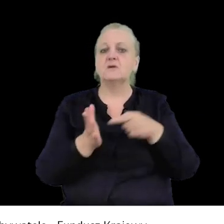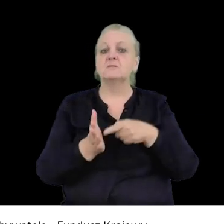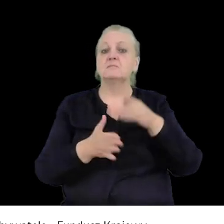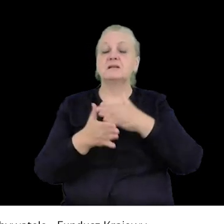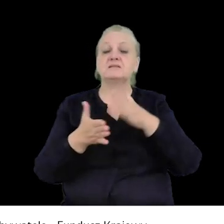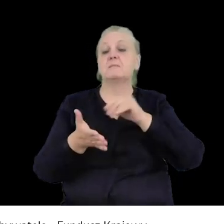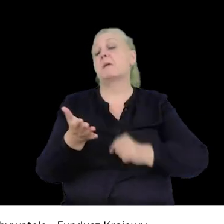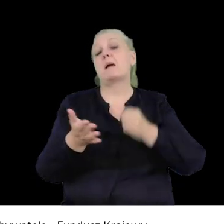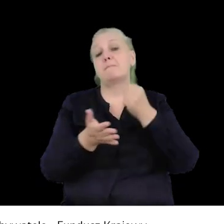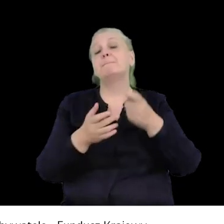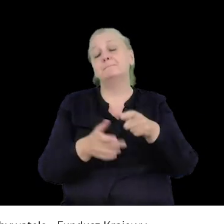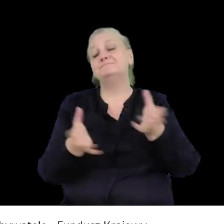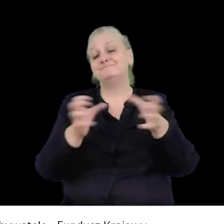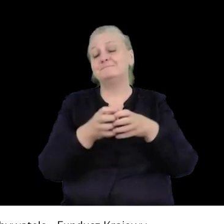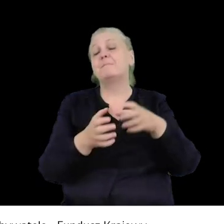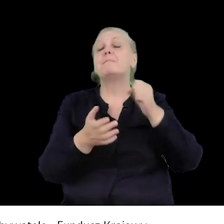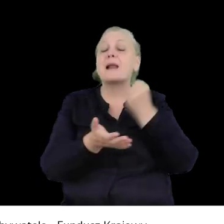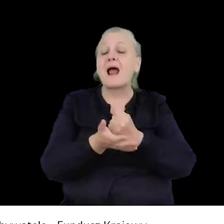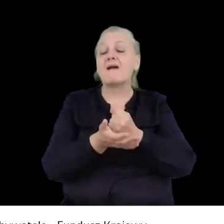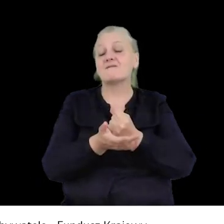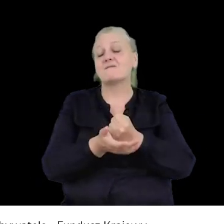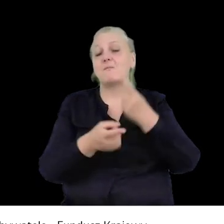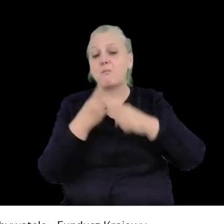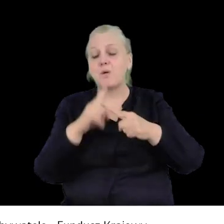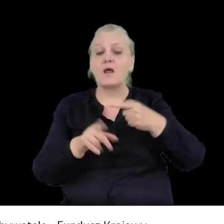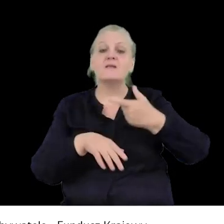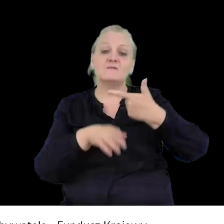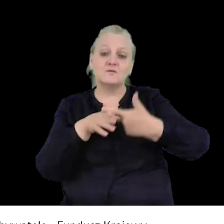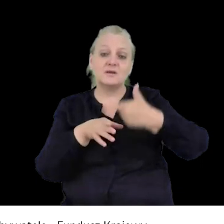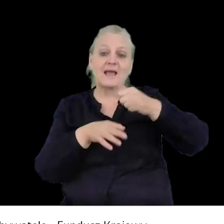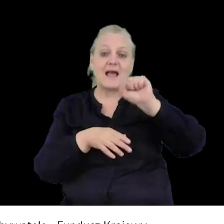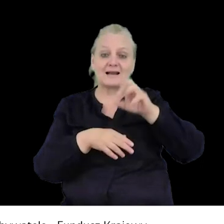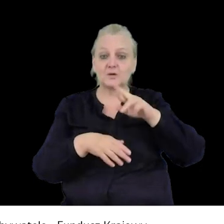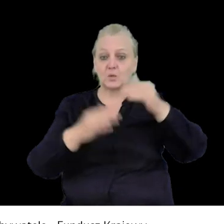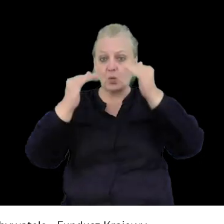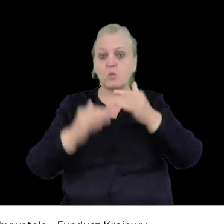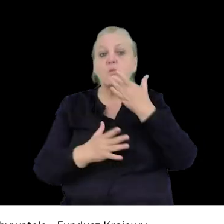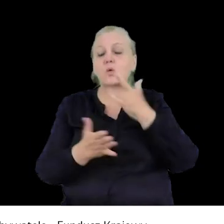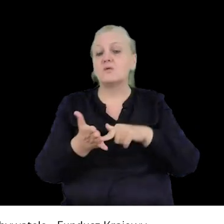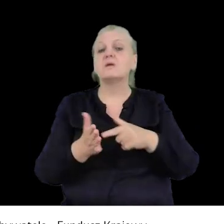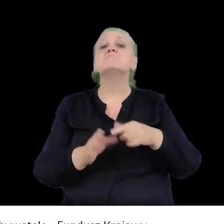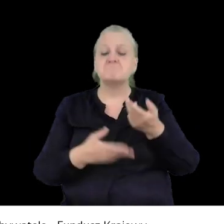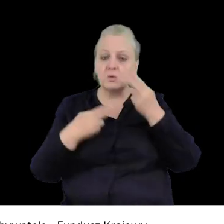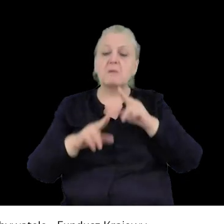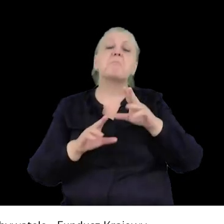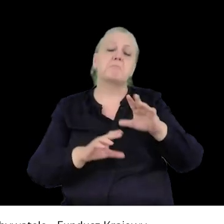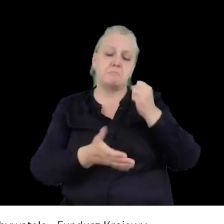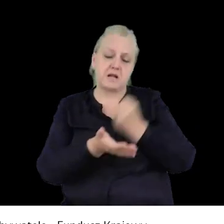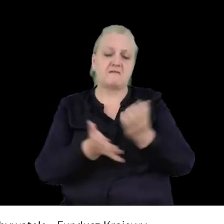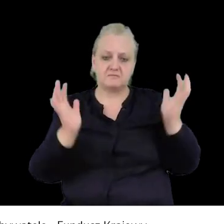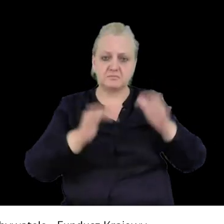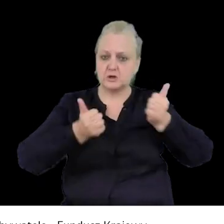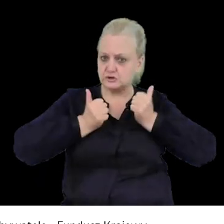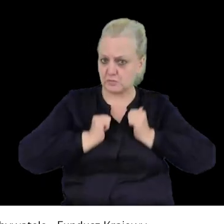Praw Obywatelskich i Politycznych w 21 artykule mówi z kolei, że uznaje się prawo do spokojnego zgromadzania się